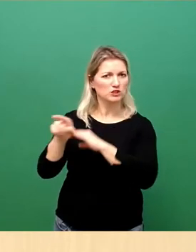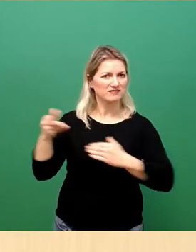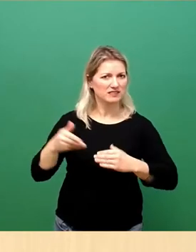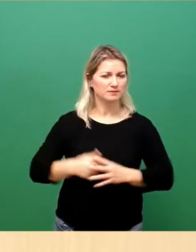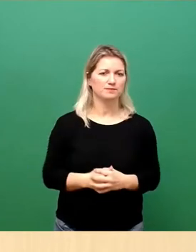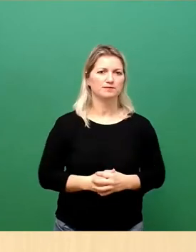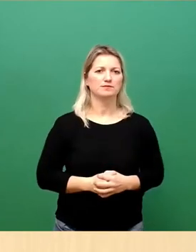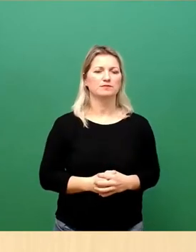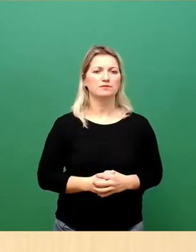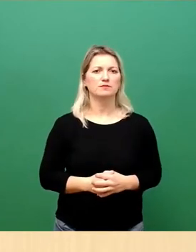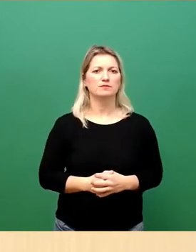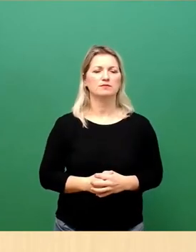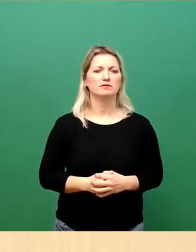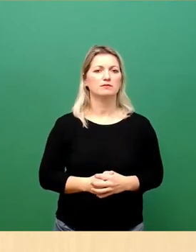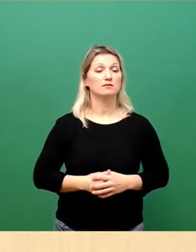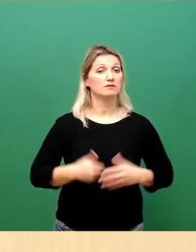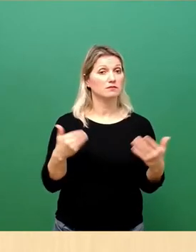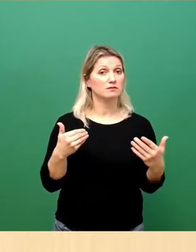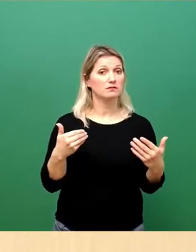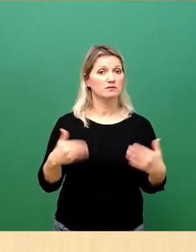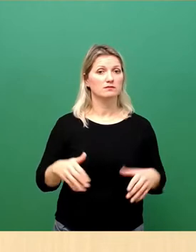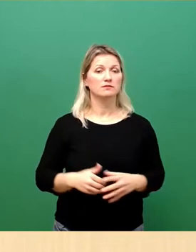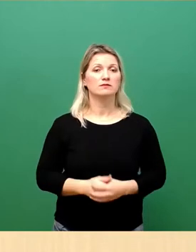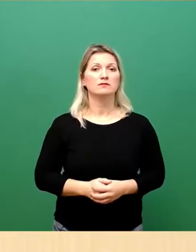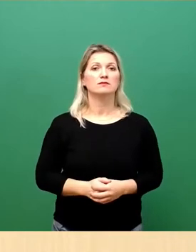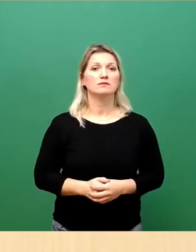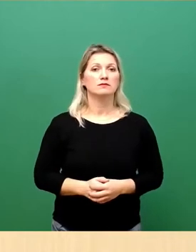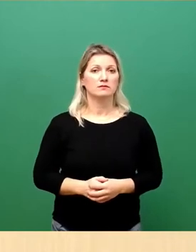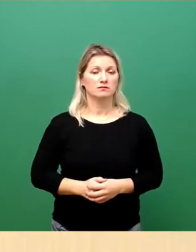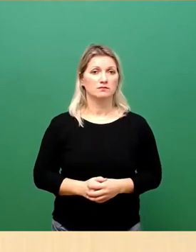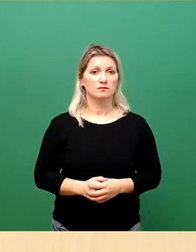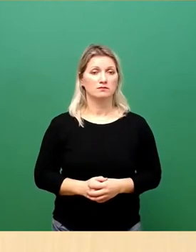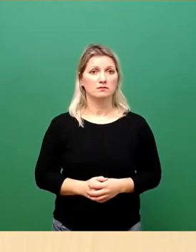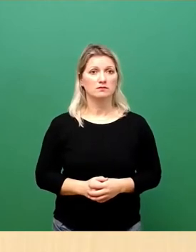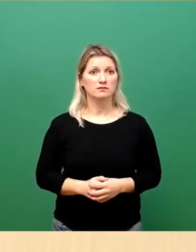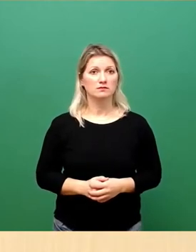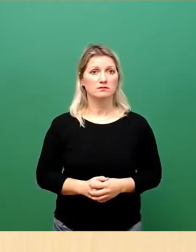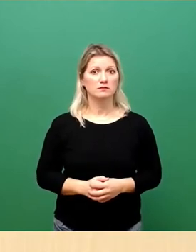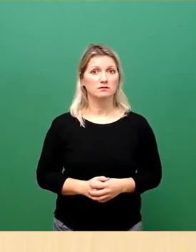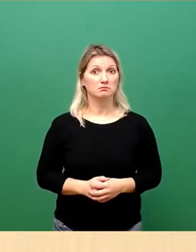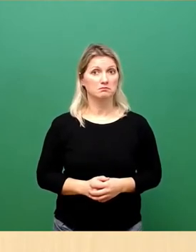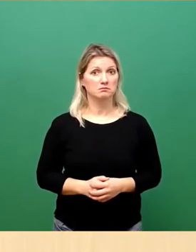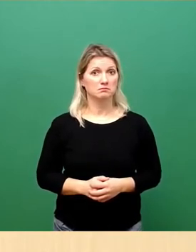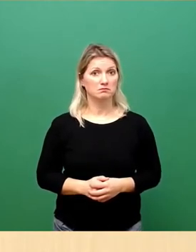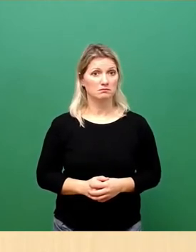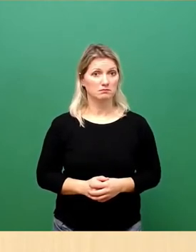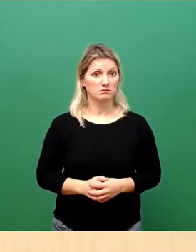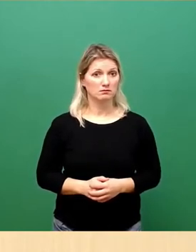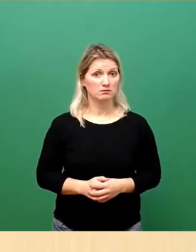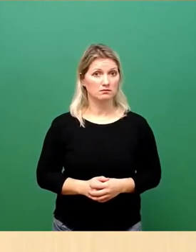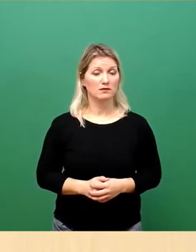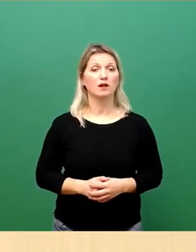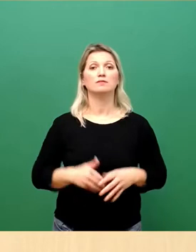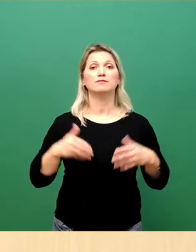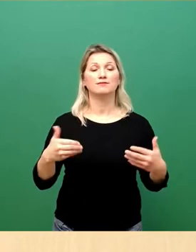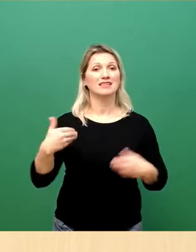haben unmittelbar das Gespräch mit langjährigen Partnern gesucht, wie etwa der Stadtliga oder unserer lokalen Hilfsorganisation